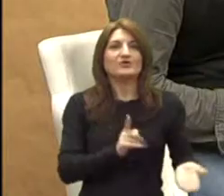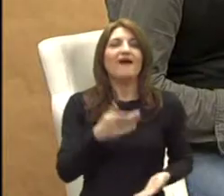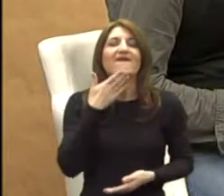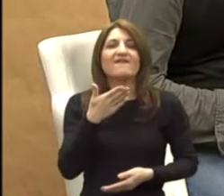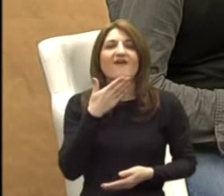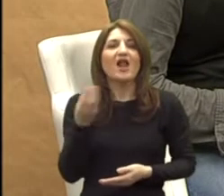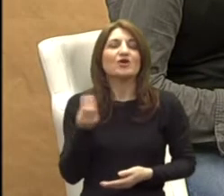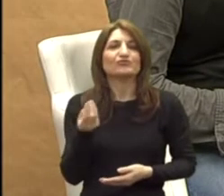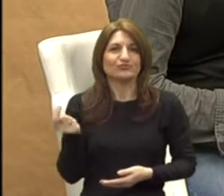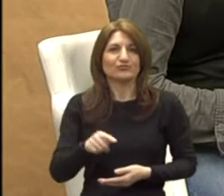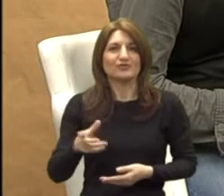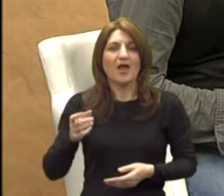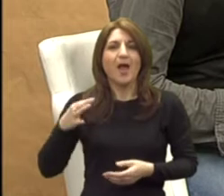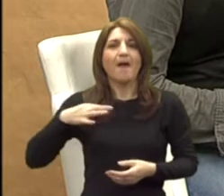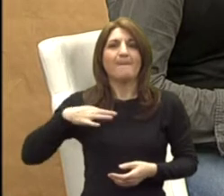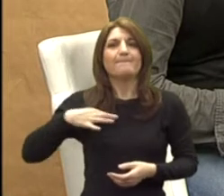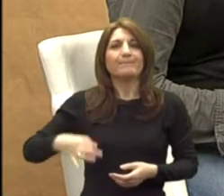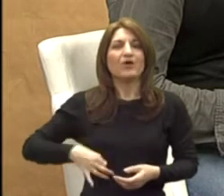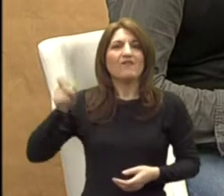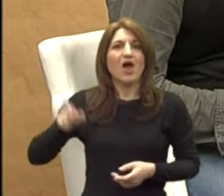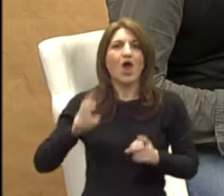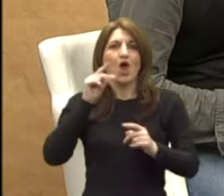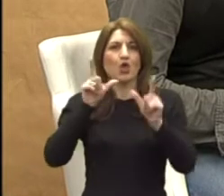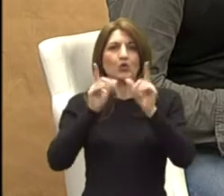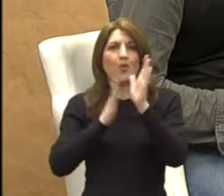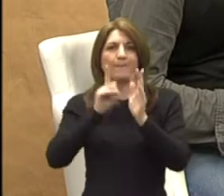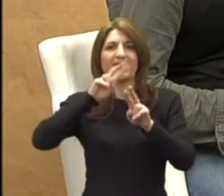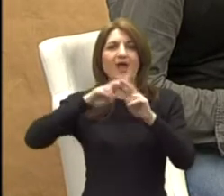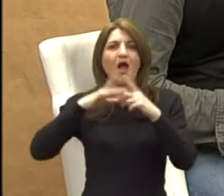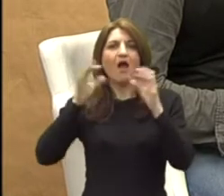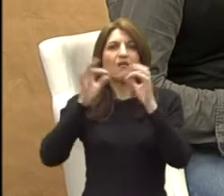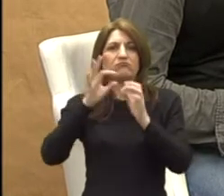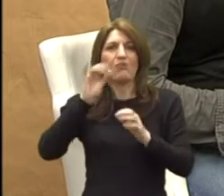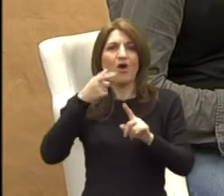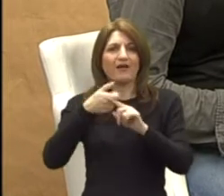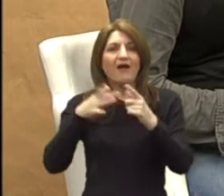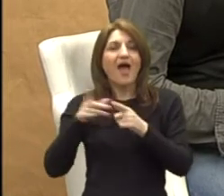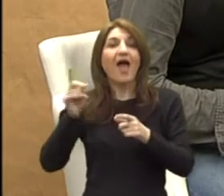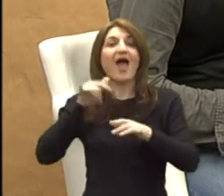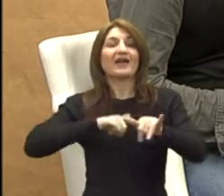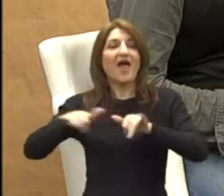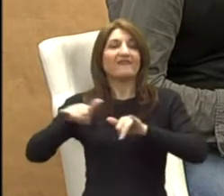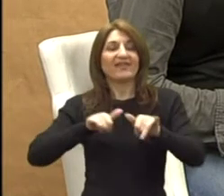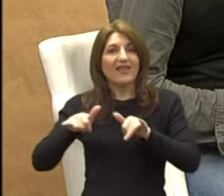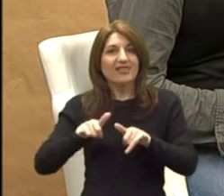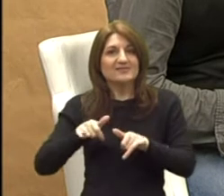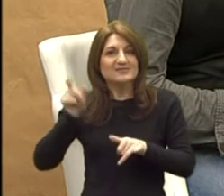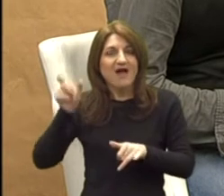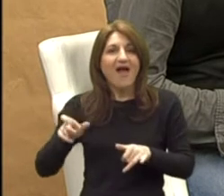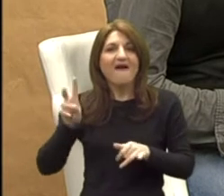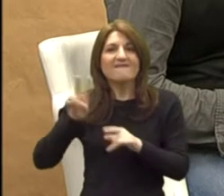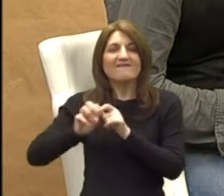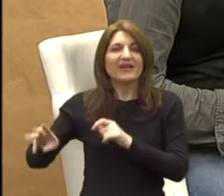profesorice Rumiha Borka. Vi ste ravnateljica potočnice, vi ste inače i defektologinja.